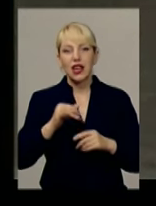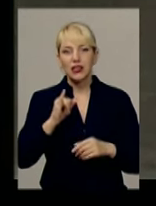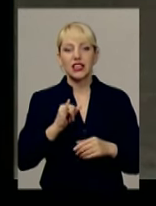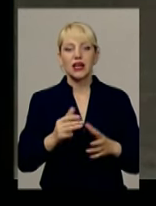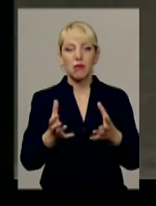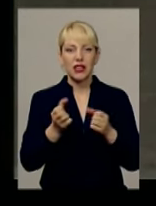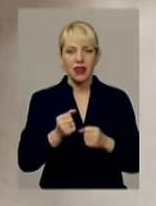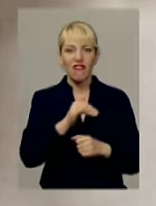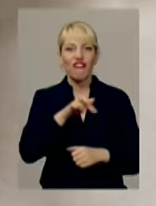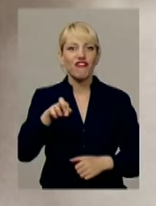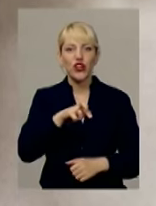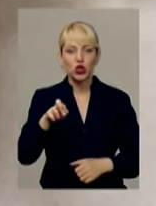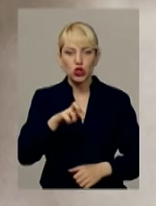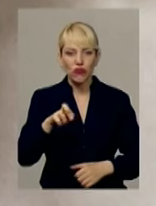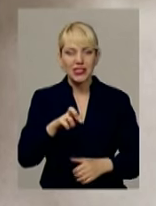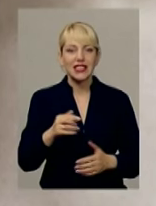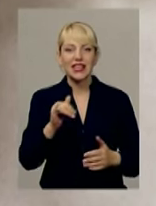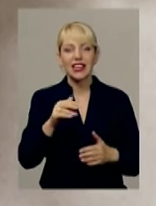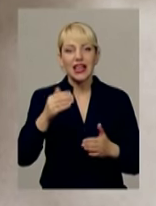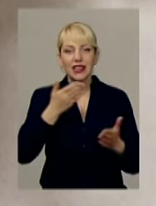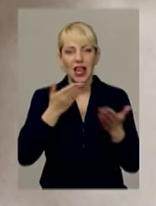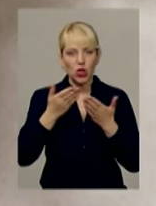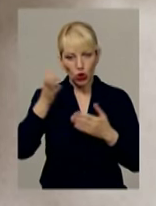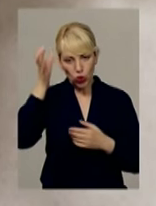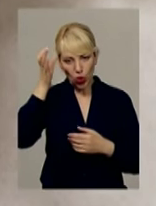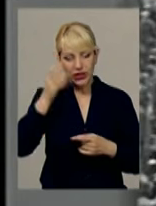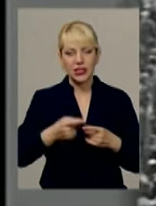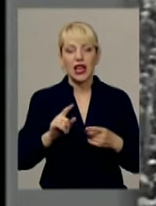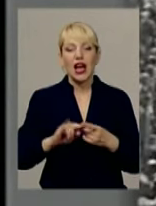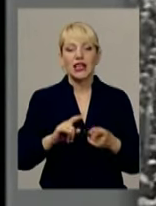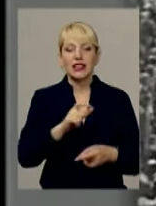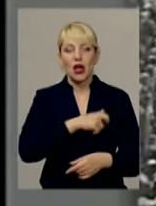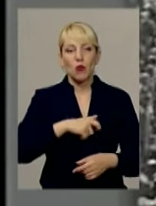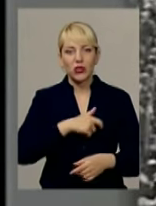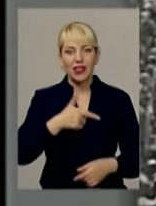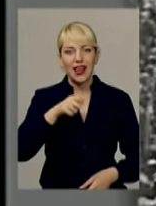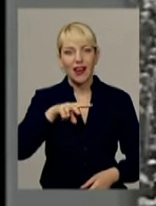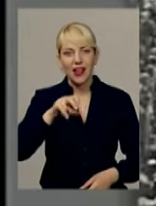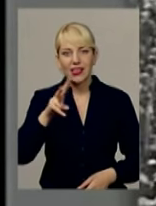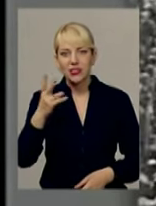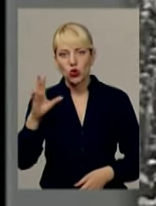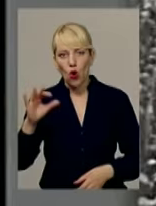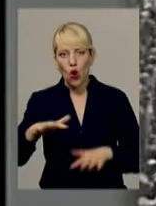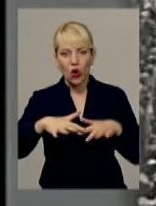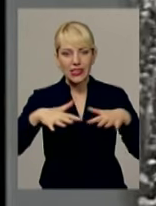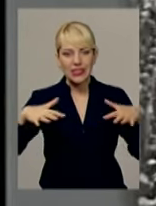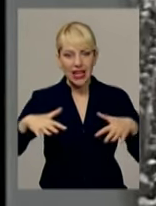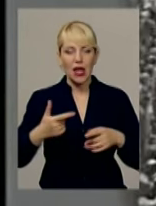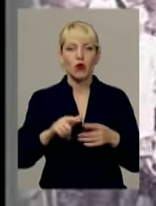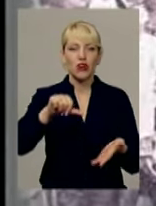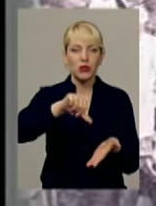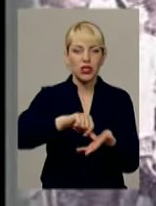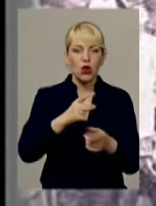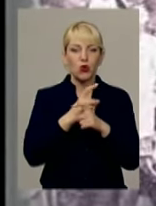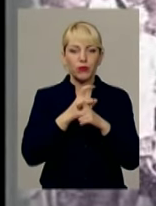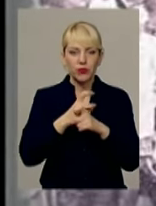ступінь з філософії та теології. А як депутат Галицького сейму і член Палати панів Австрійського парламенту у Відні, він